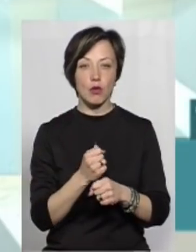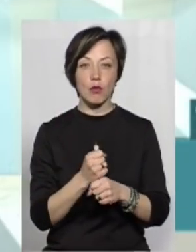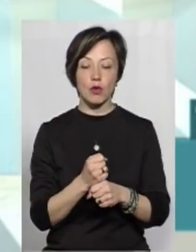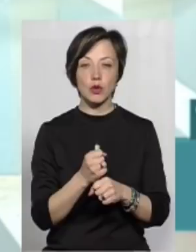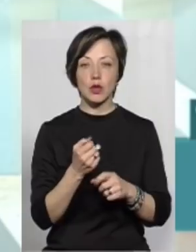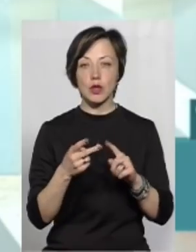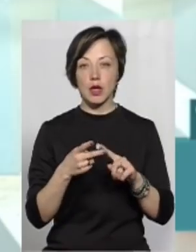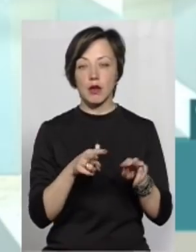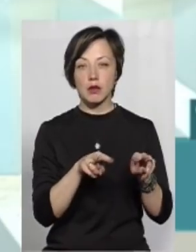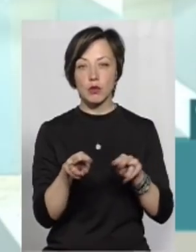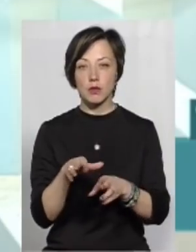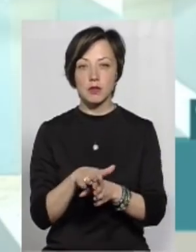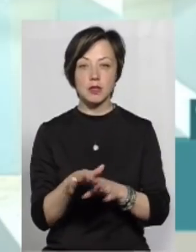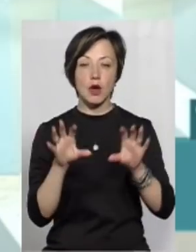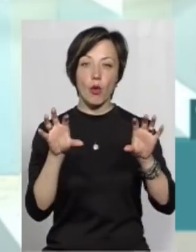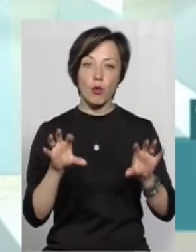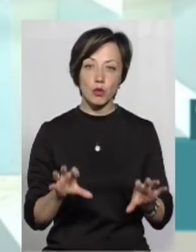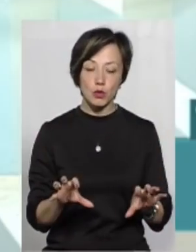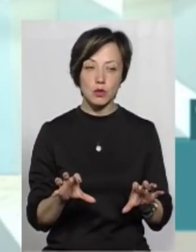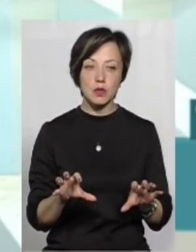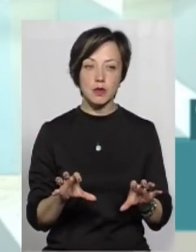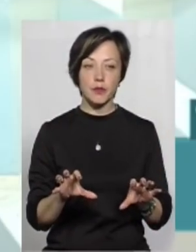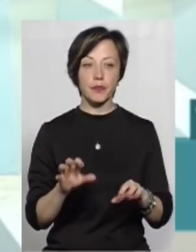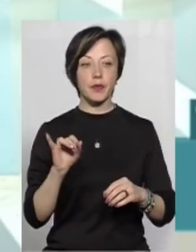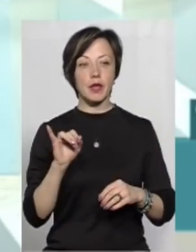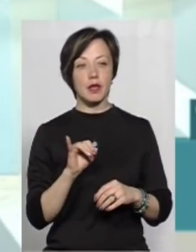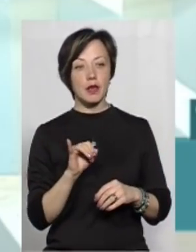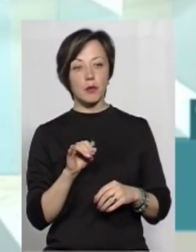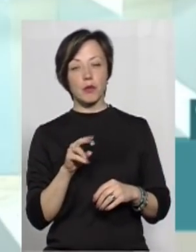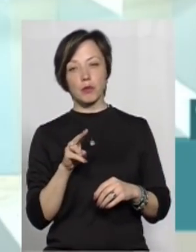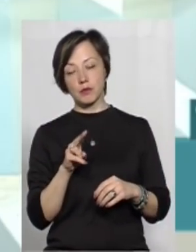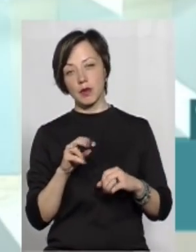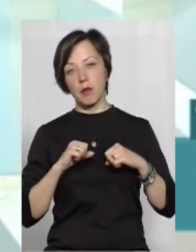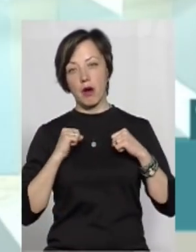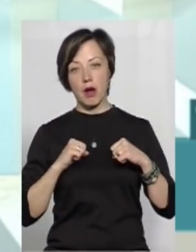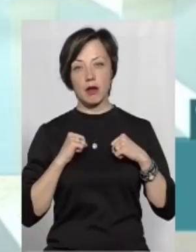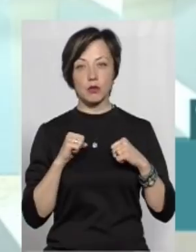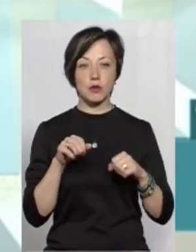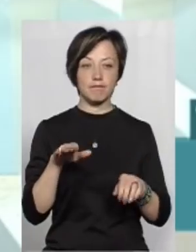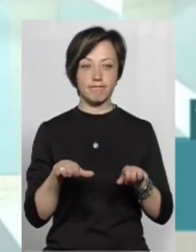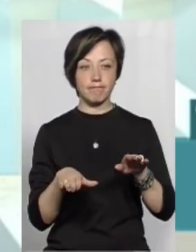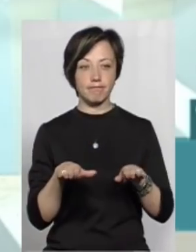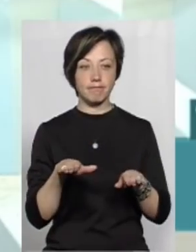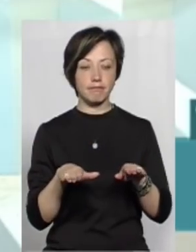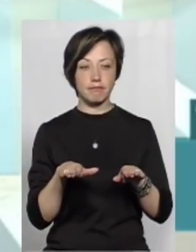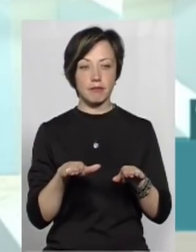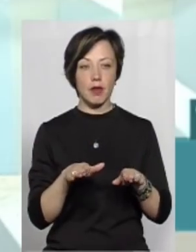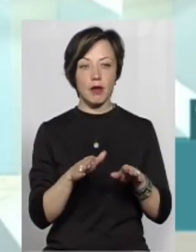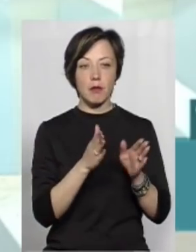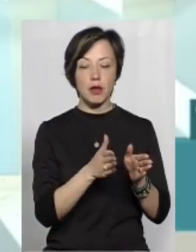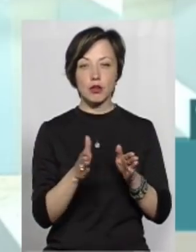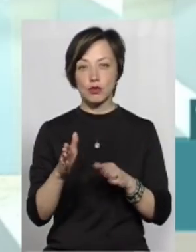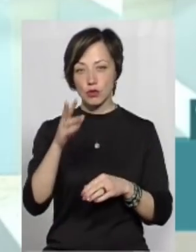це нагляд за дотриманням законності. Ну, і по суті, вони ще намагаються балансувати мережу